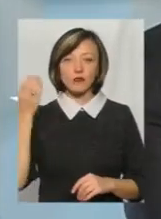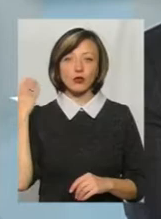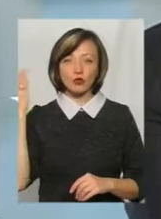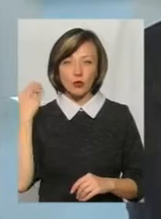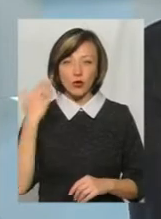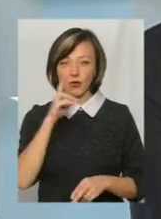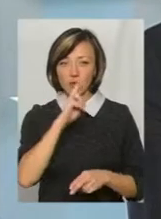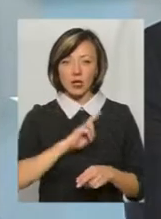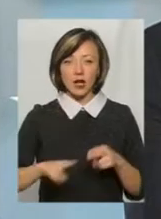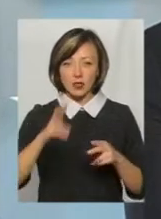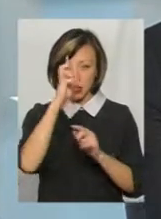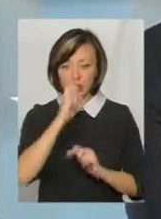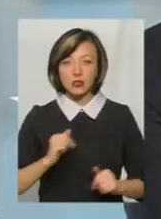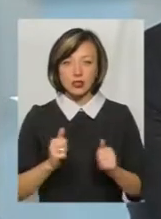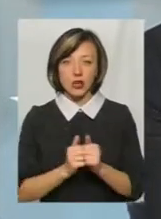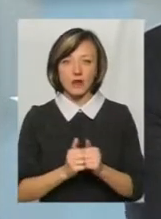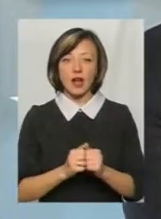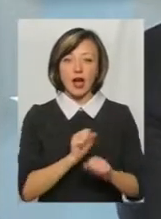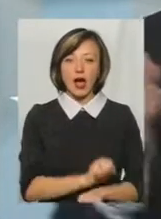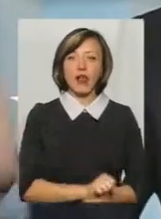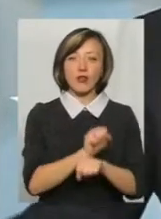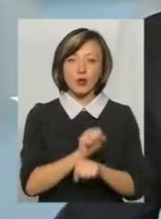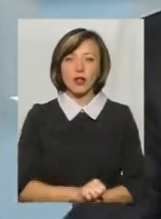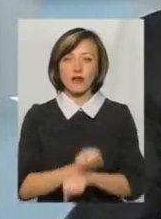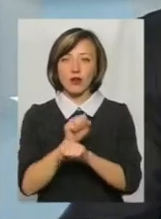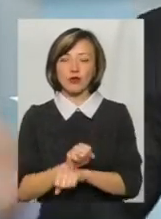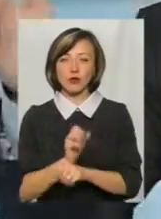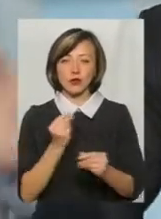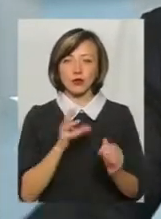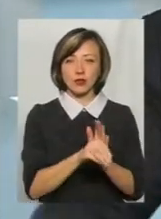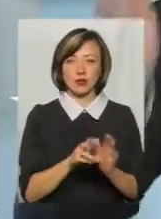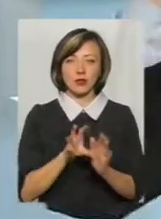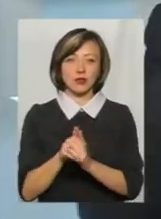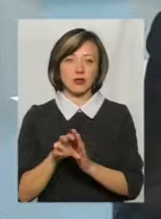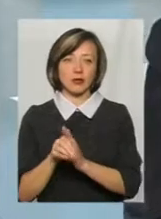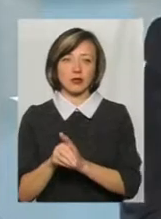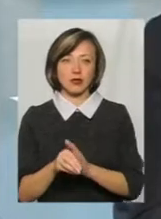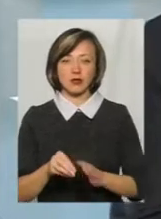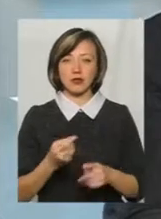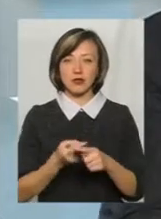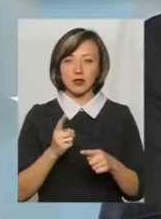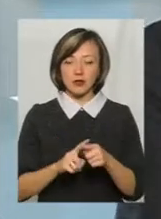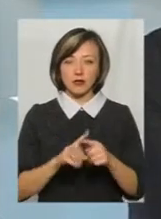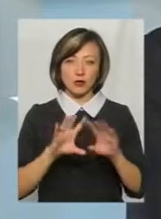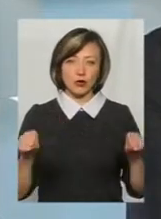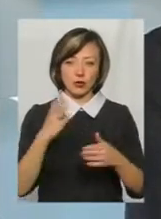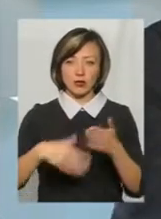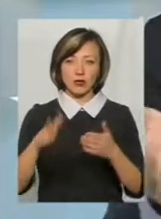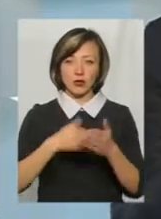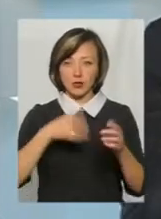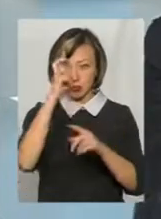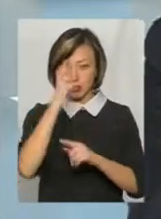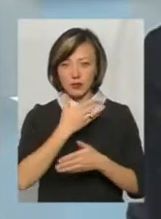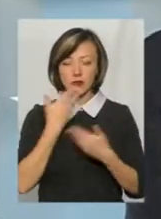втратили державу так. Тобто революція, контрреволюція, вклали гроші в контрреволюцію, бах-трах, все, прийшли